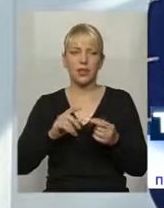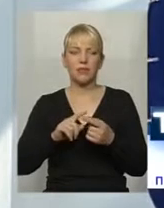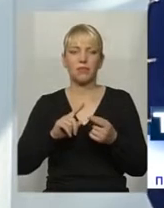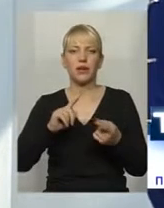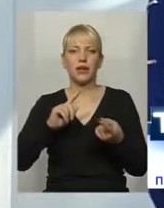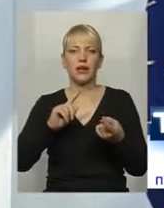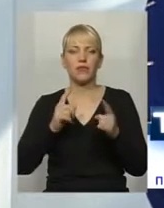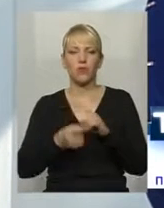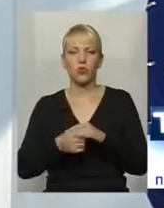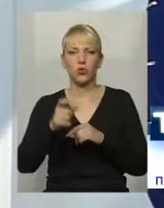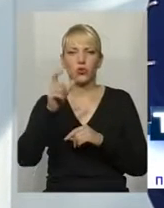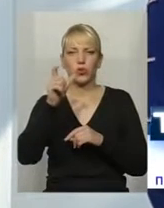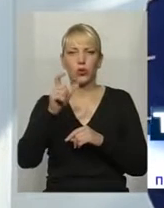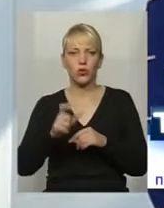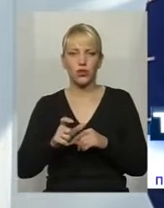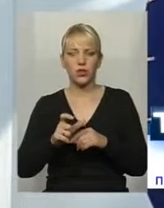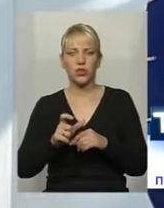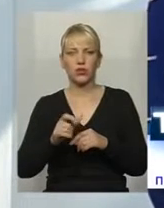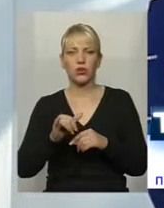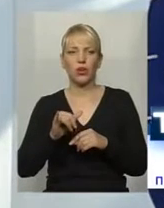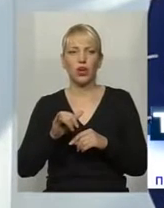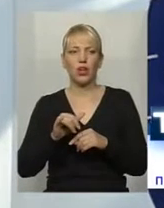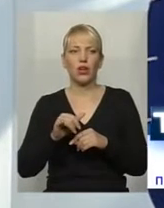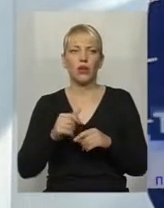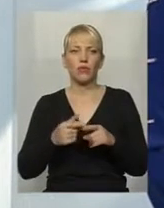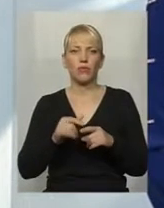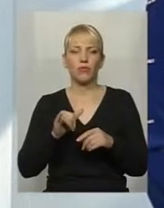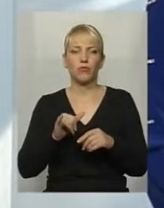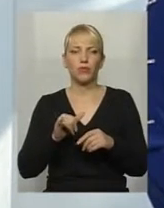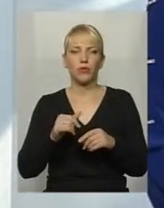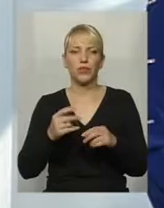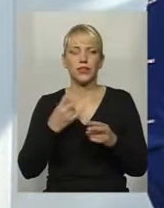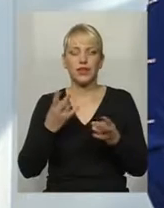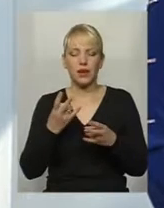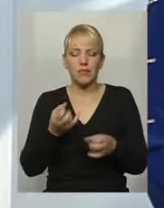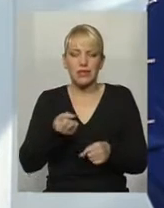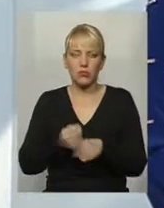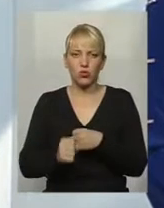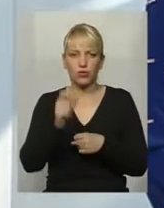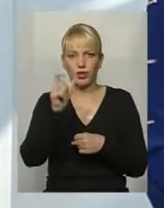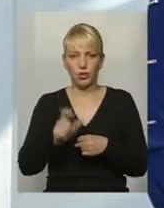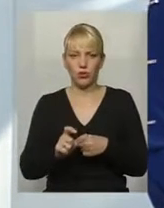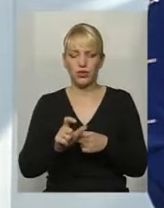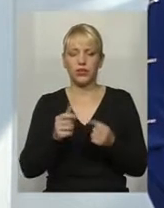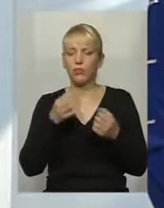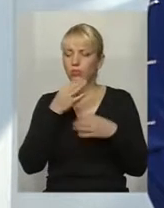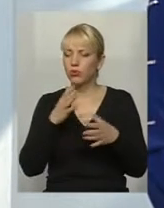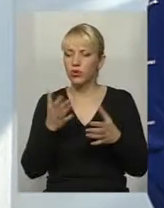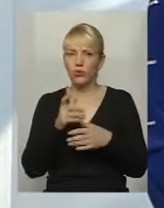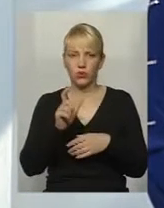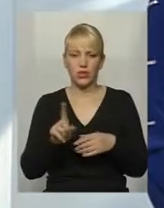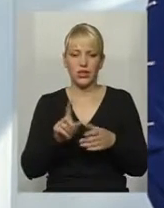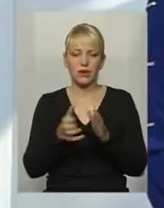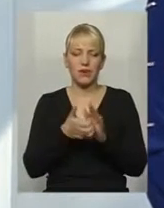і в якусь певною мірою. Я вважаю, що треба змушувати будь-яку людину, яку б вона вади не мала, яка б дитина не